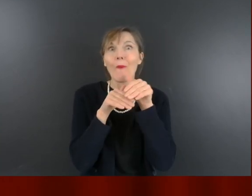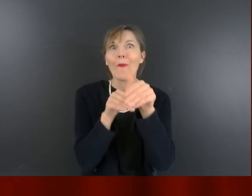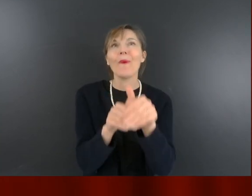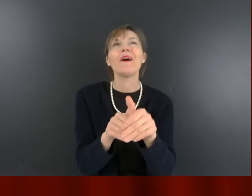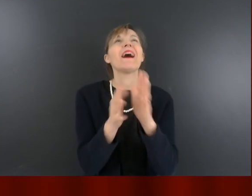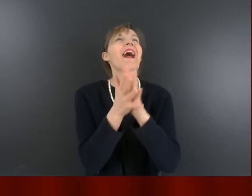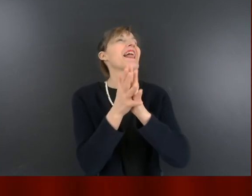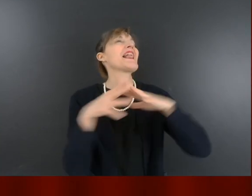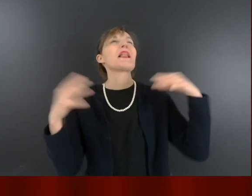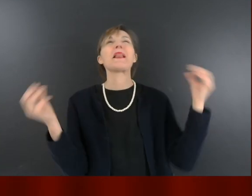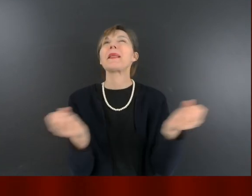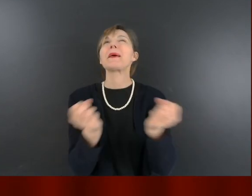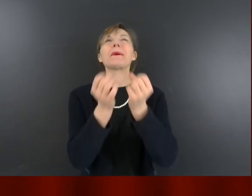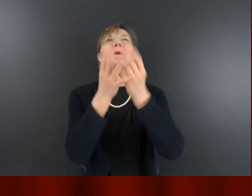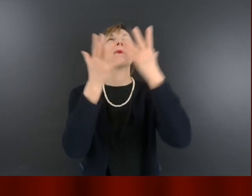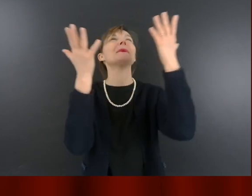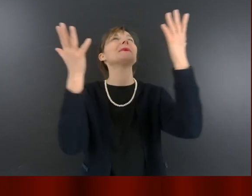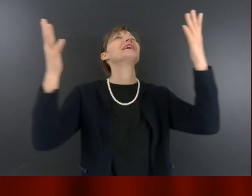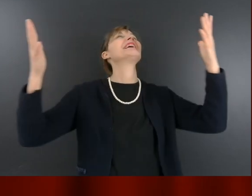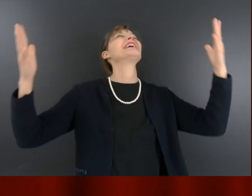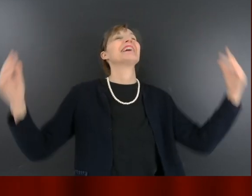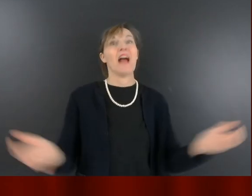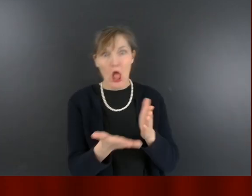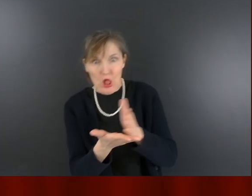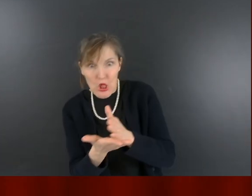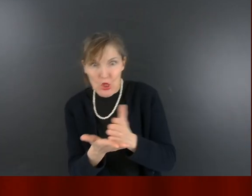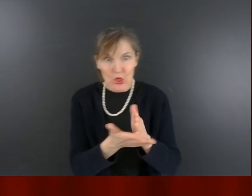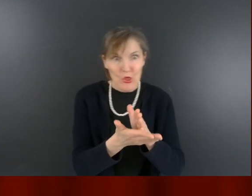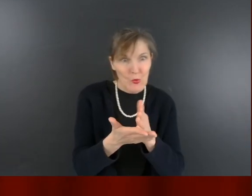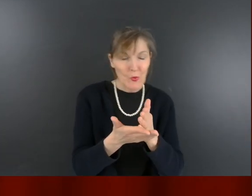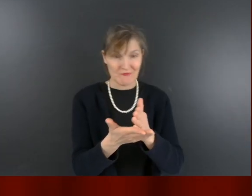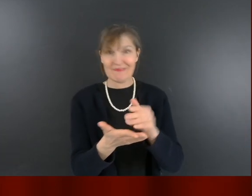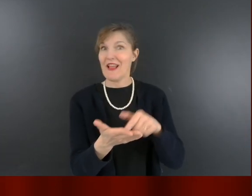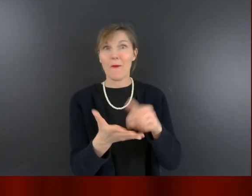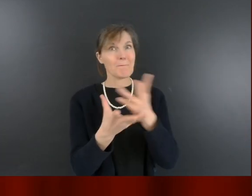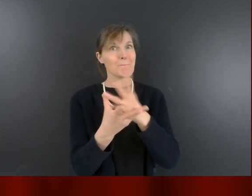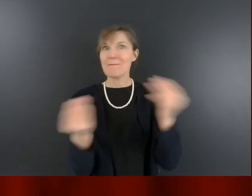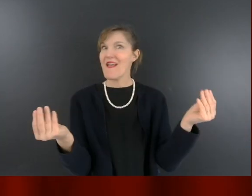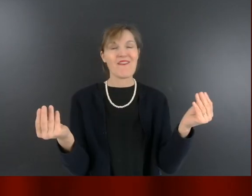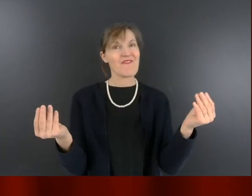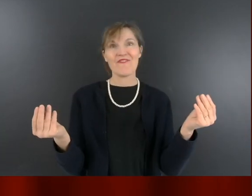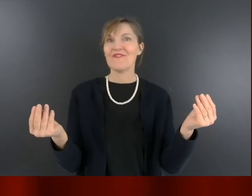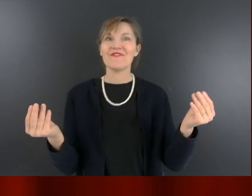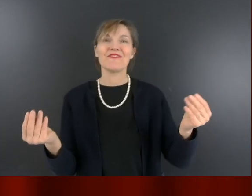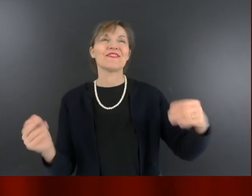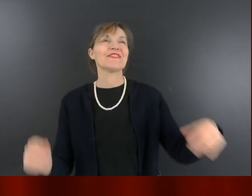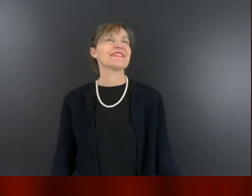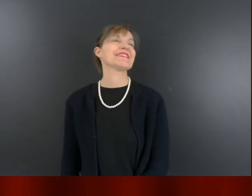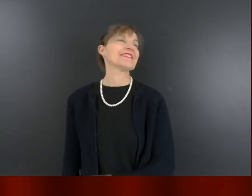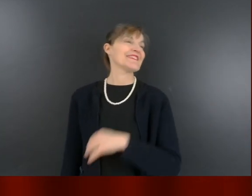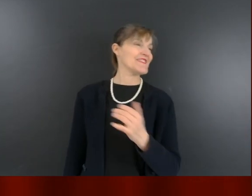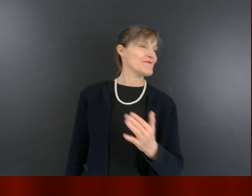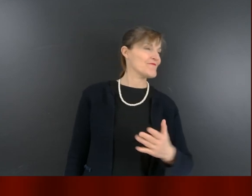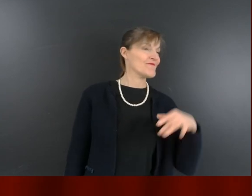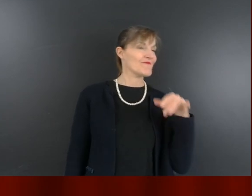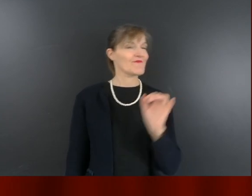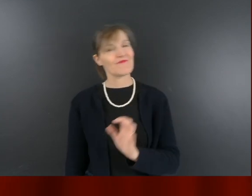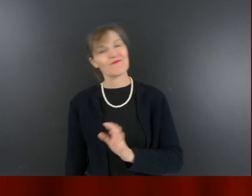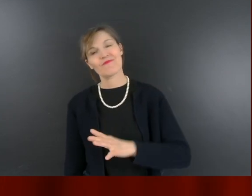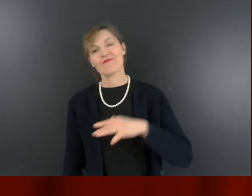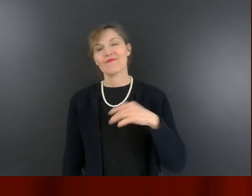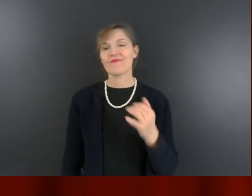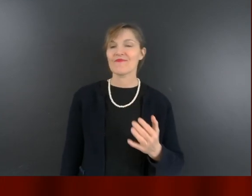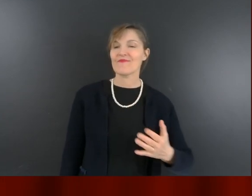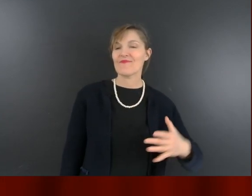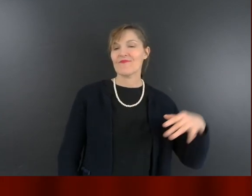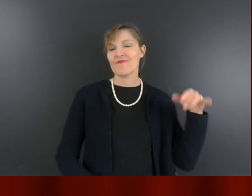Alléluia, plus de doute, mon fardeau